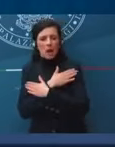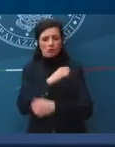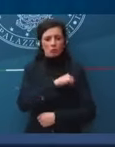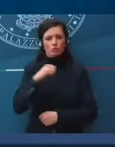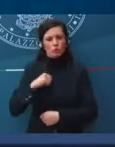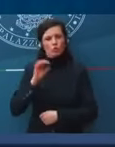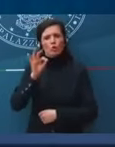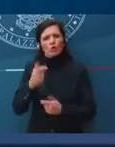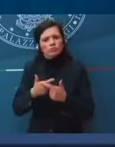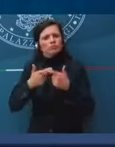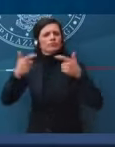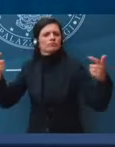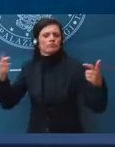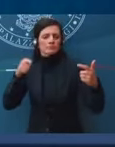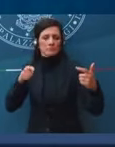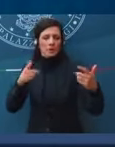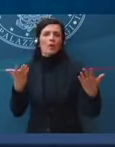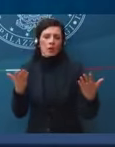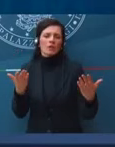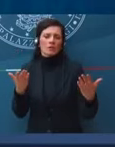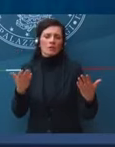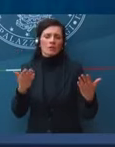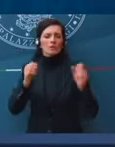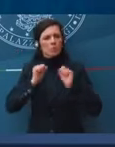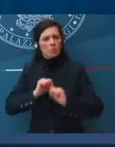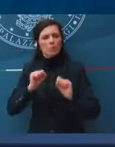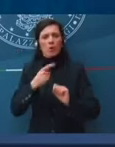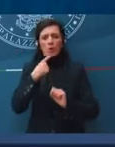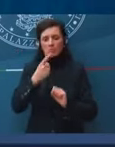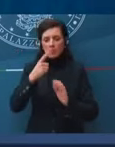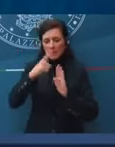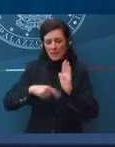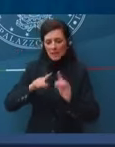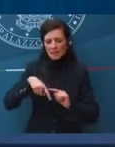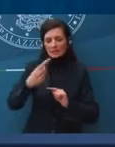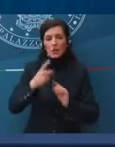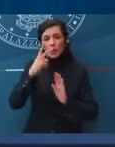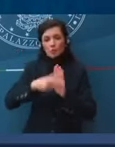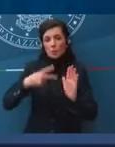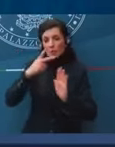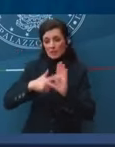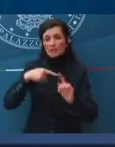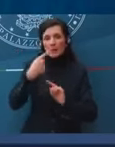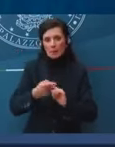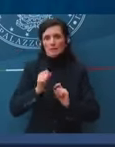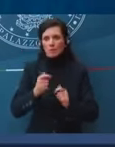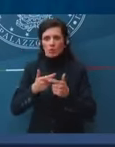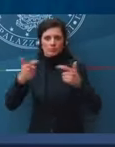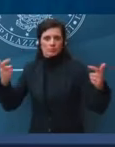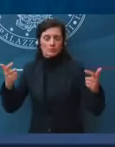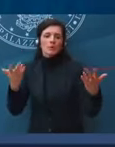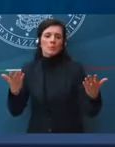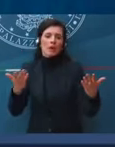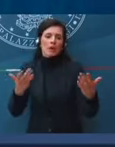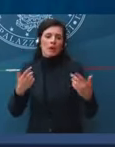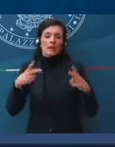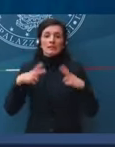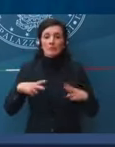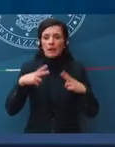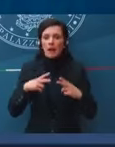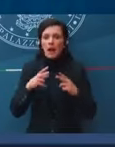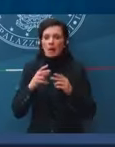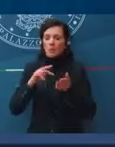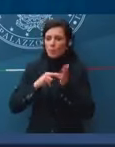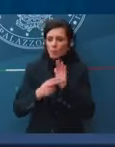Quindi con una certa prevedibilità questo si può dire per i prossimi due, tre mesi. Poi naturalmente speriamo di non avere imprevisti sulle forniture di